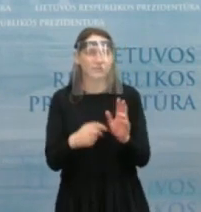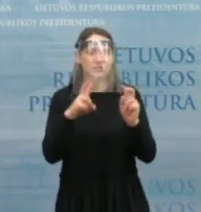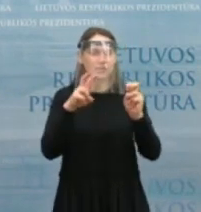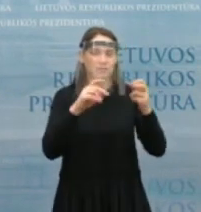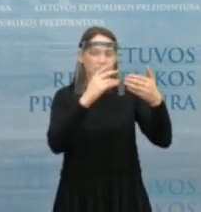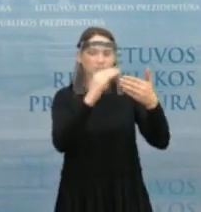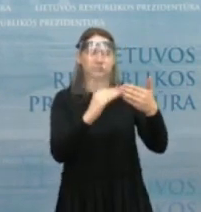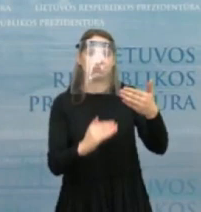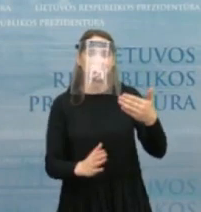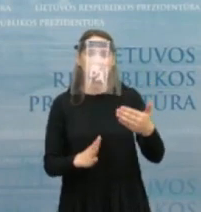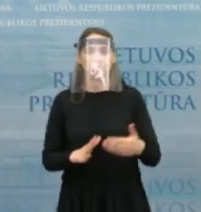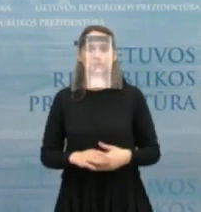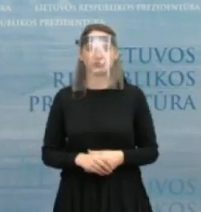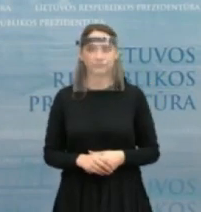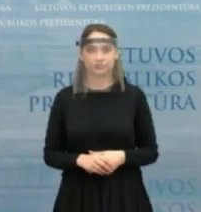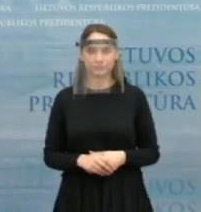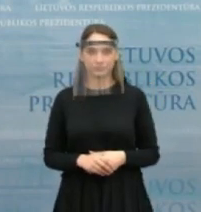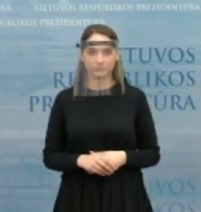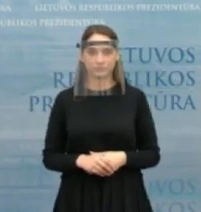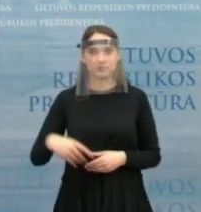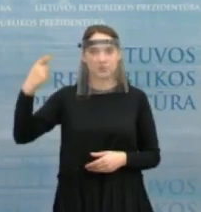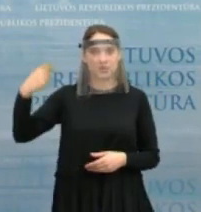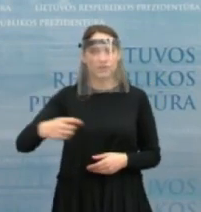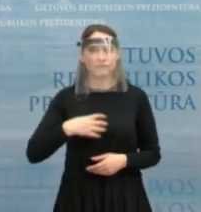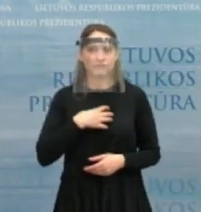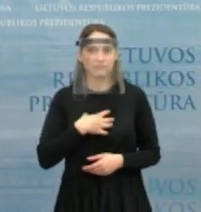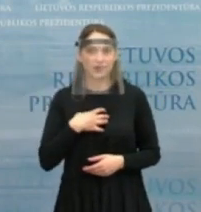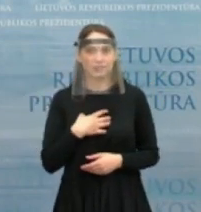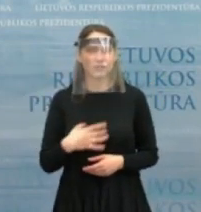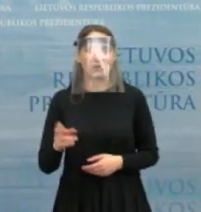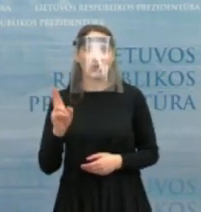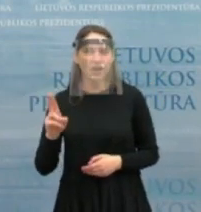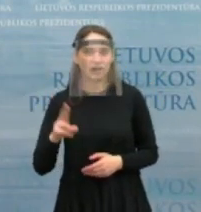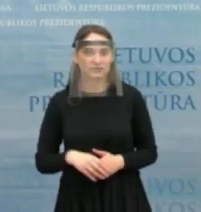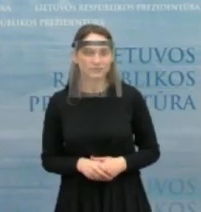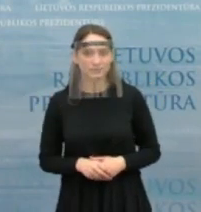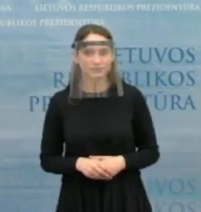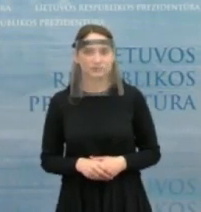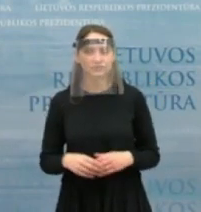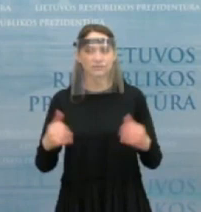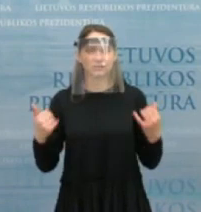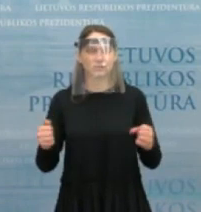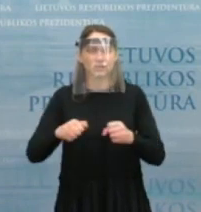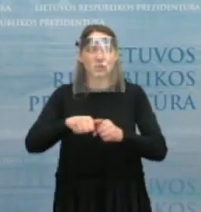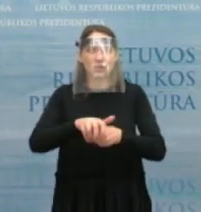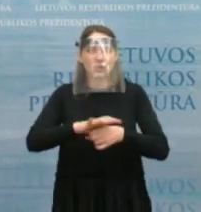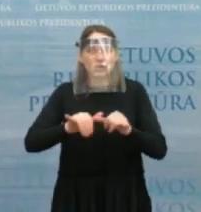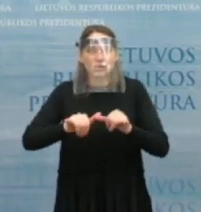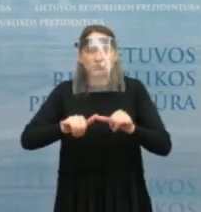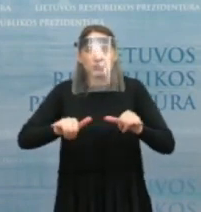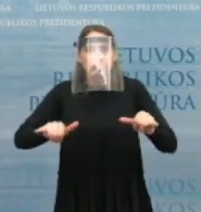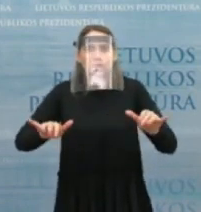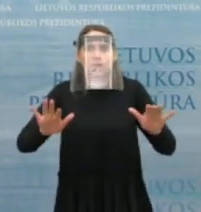pertamas. Neišvengiamai prezidentui tikrai labai rūpėjo visą tą pandeminę situaciją,